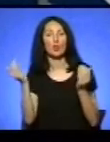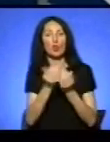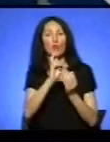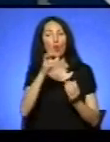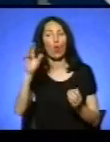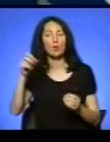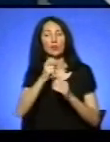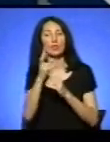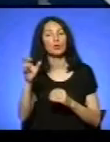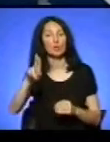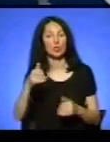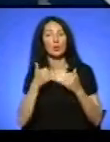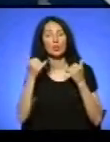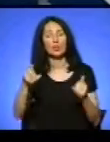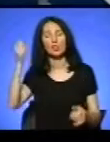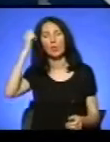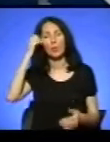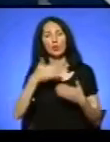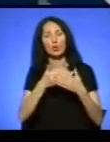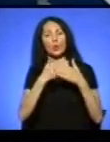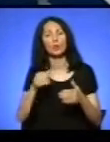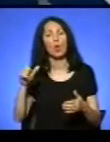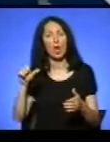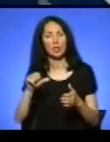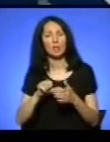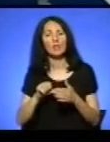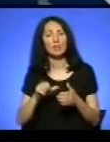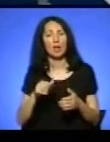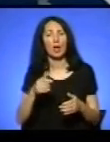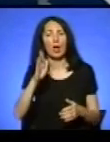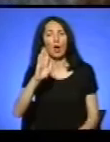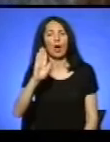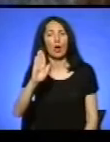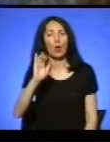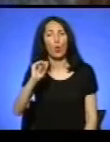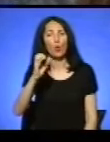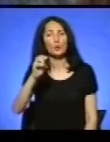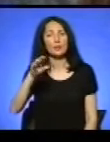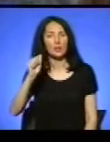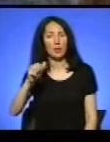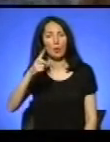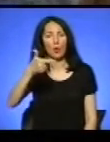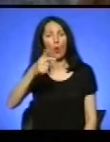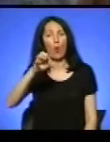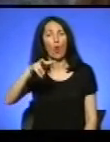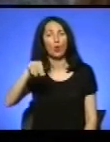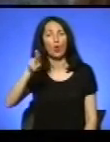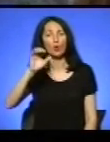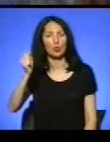Він присвячений пам'яті громадського активіста, героя України Устима Голоднюка. Турнір пам'яті